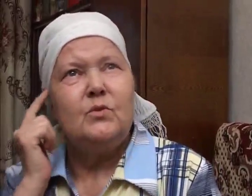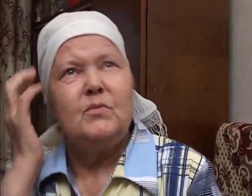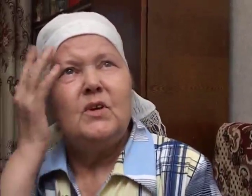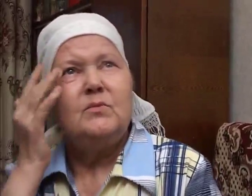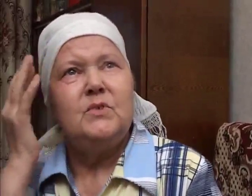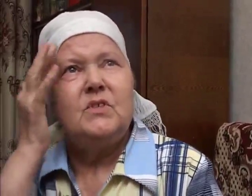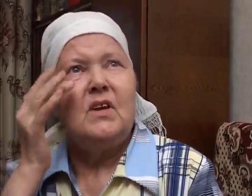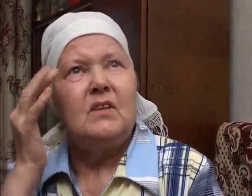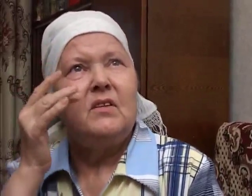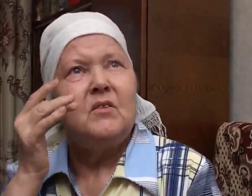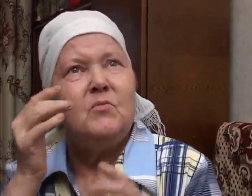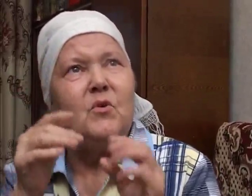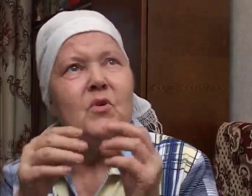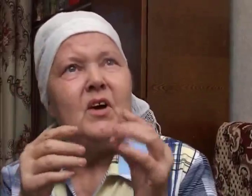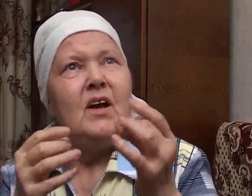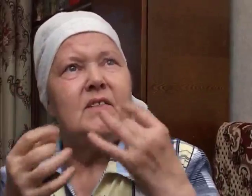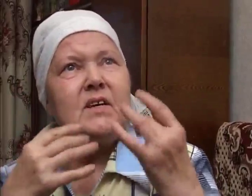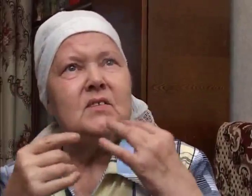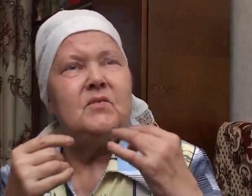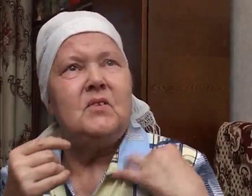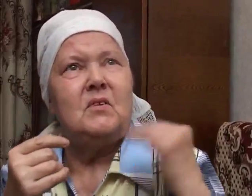И когда я сижу, я размышляю.